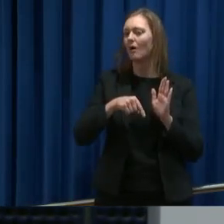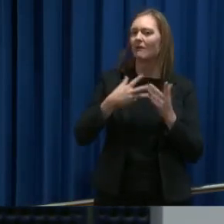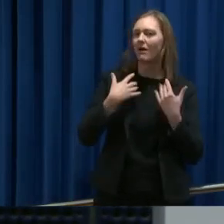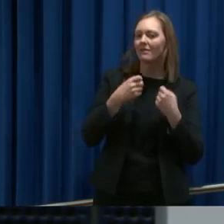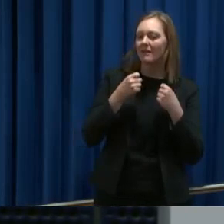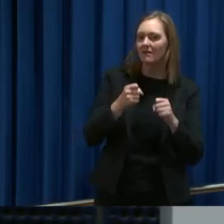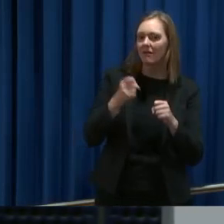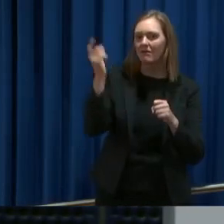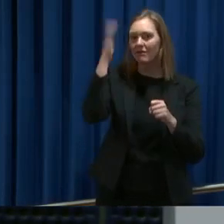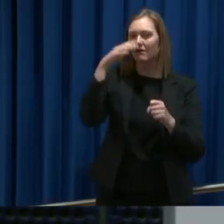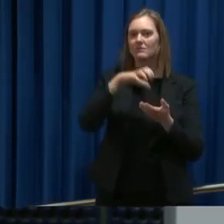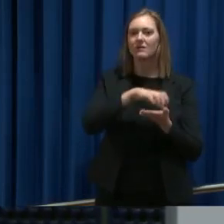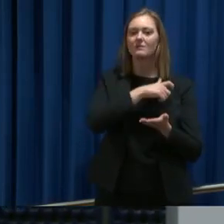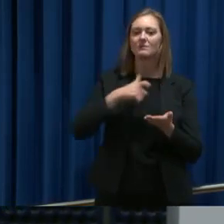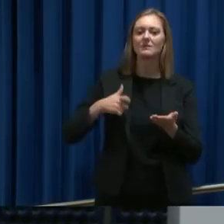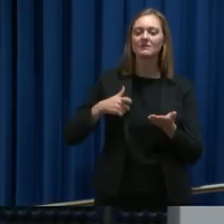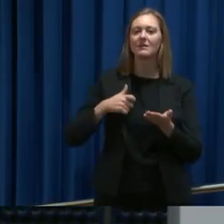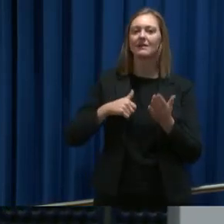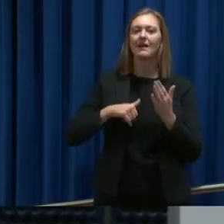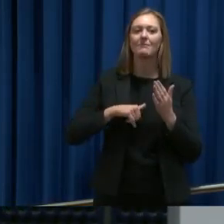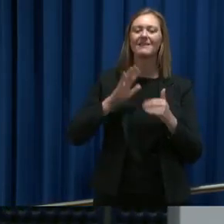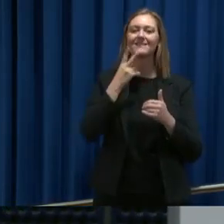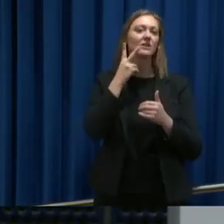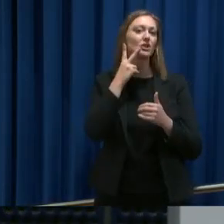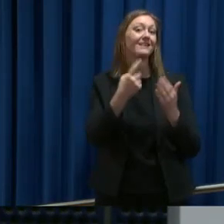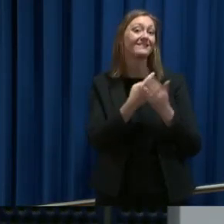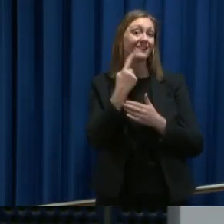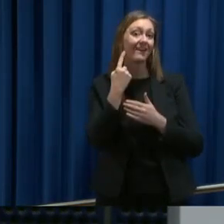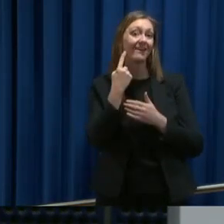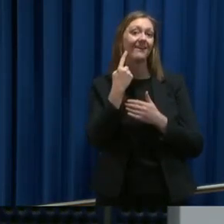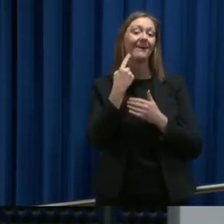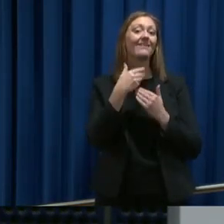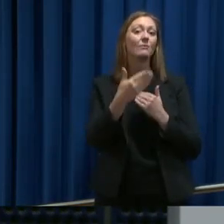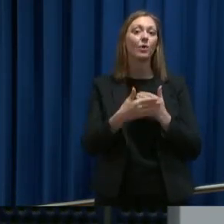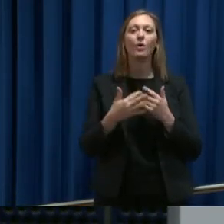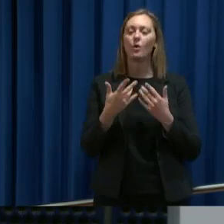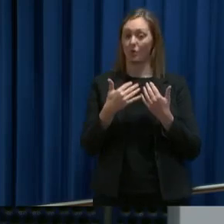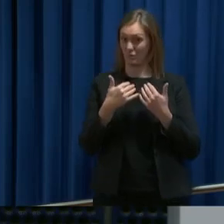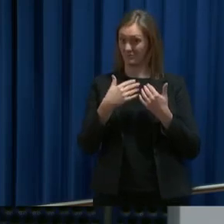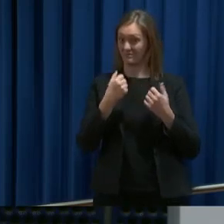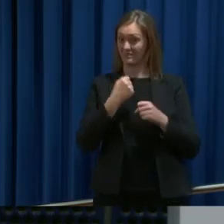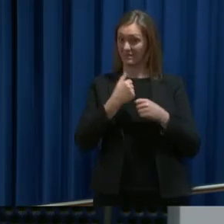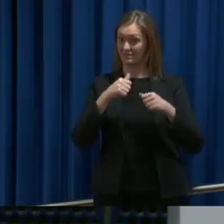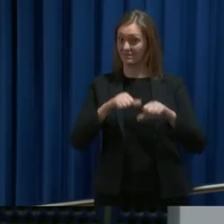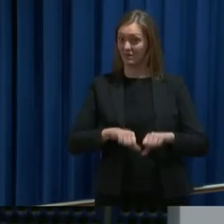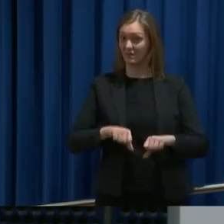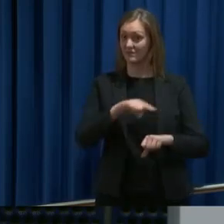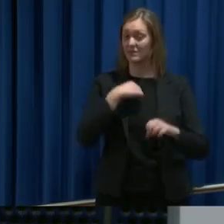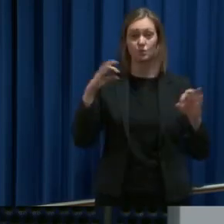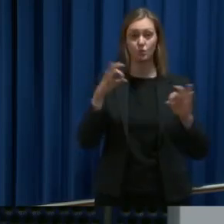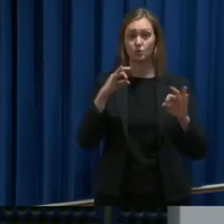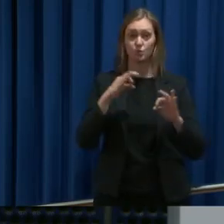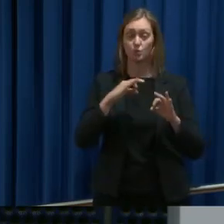nærmest til å komme? Og er det en svakhet at man ikke hadde slike